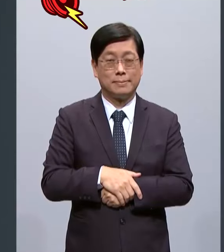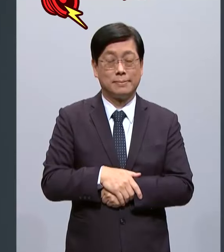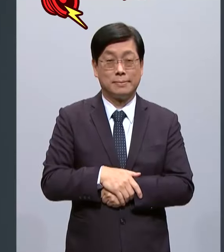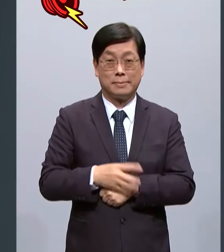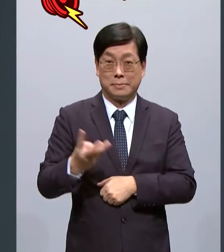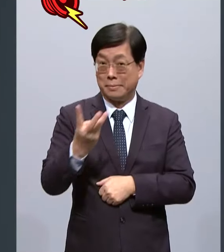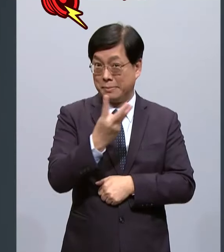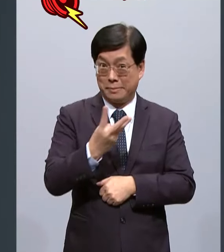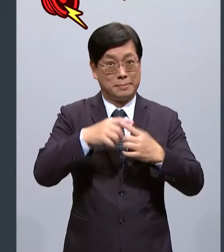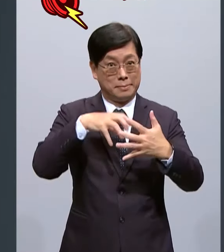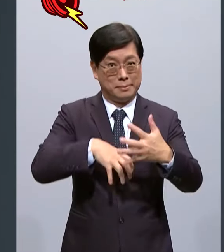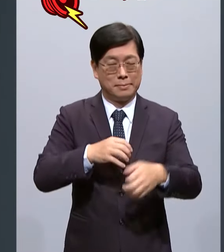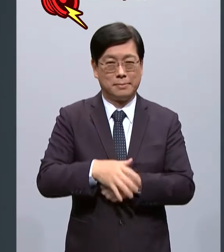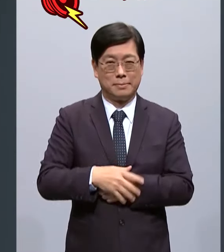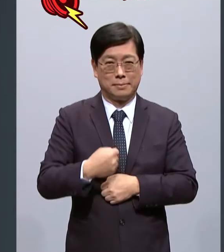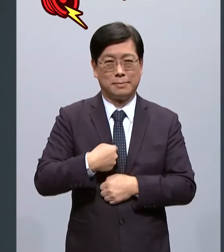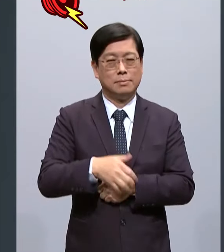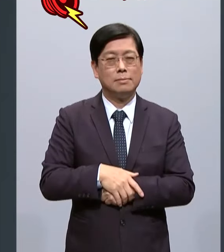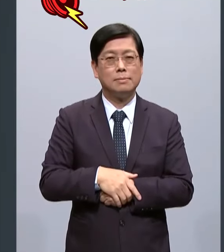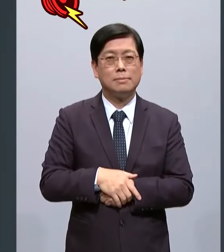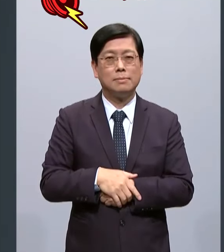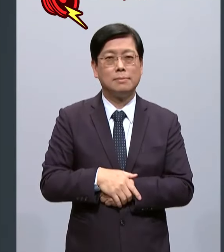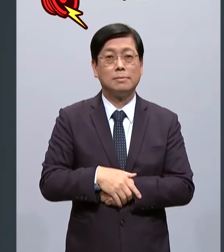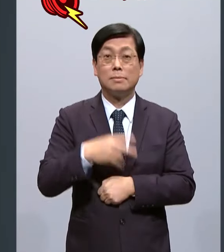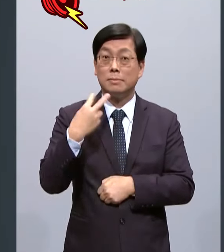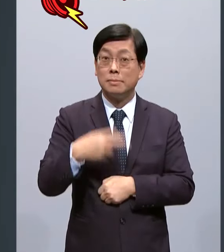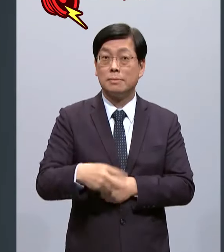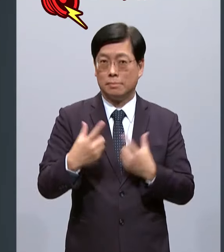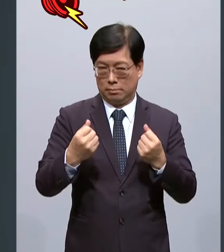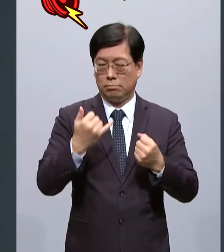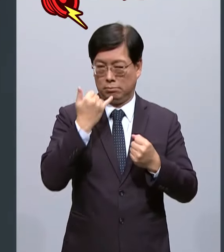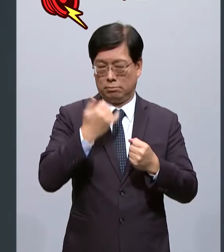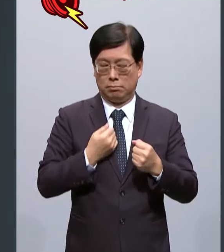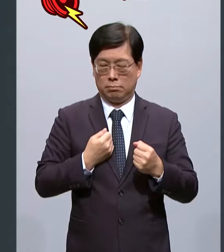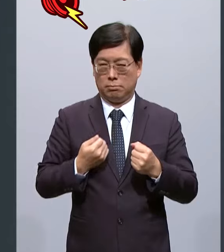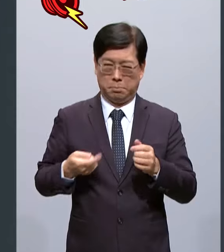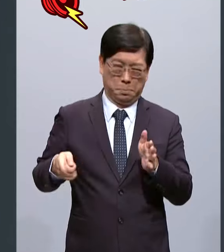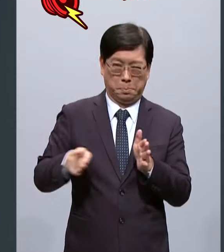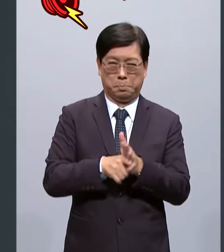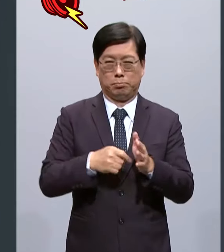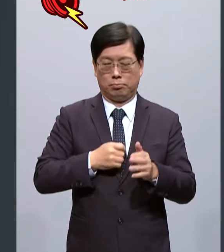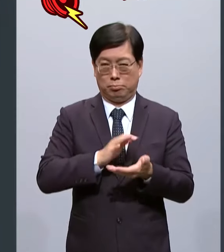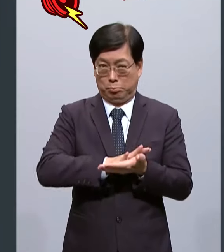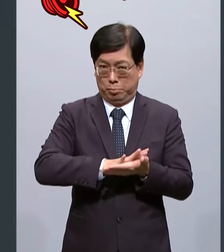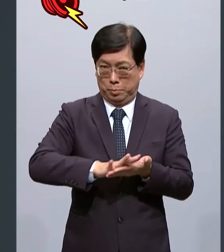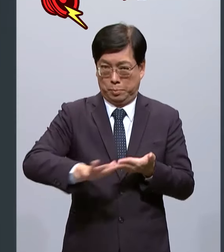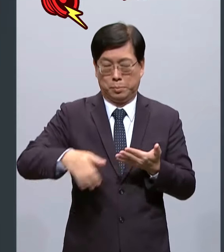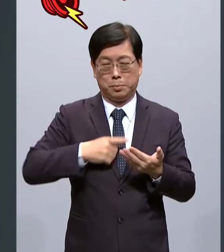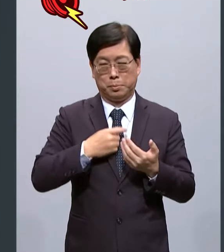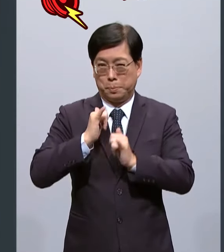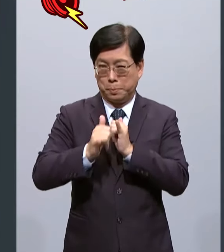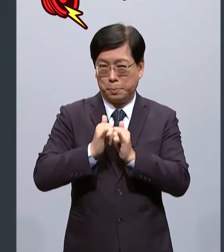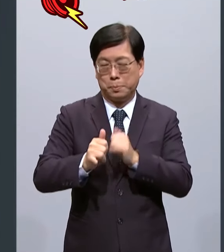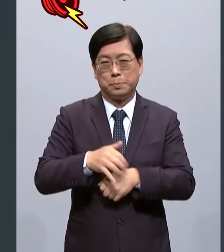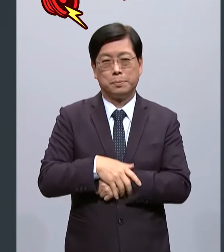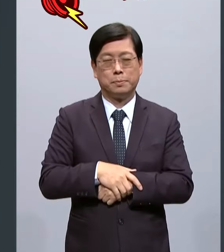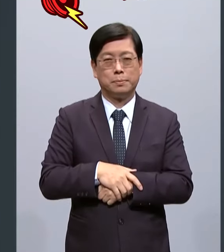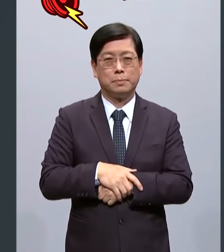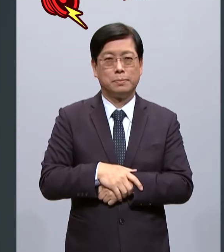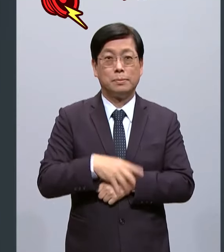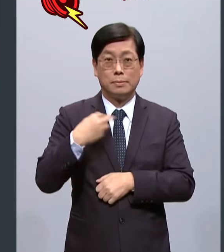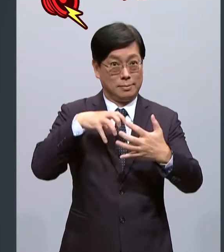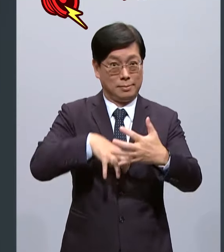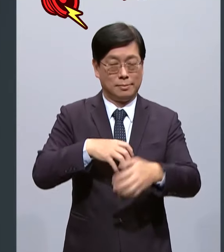在三组候选人当中我市政做最好而且也最能够贯彻青年勤政爱乡徒的精神我也是